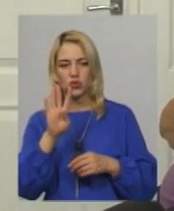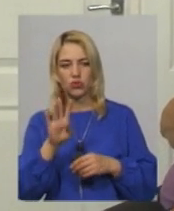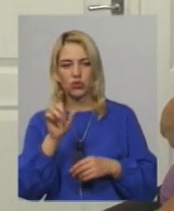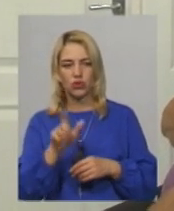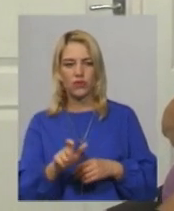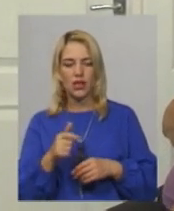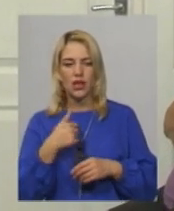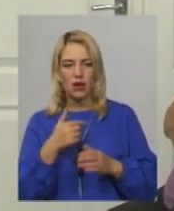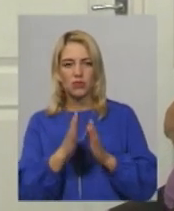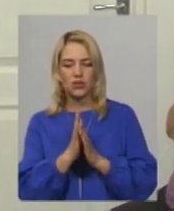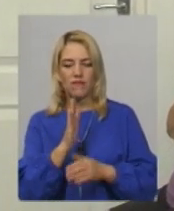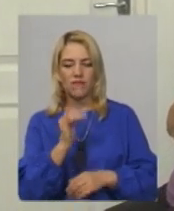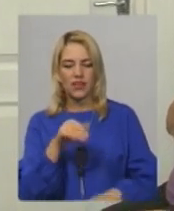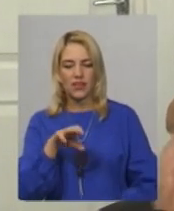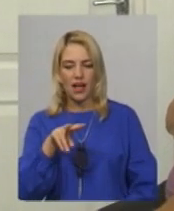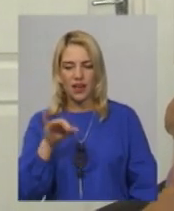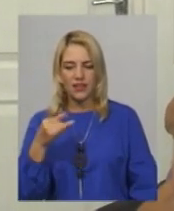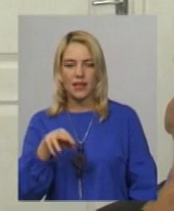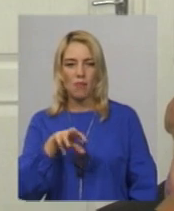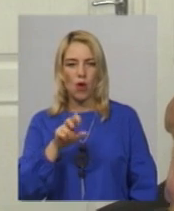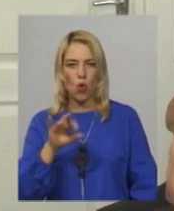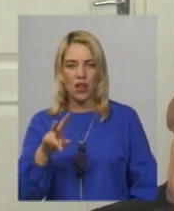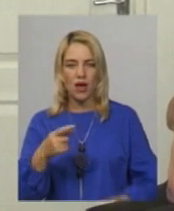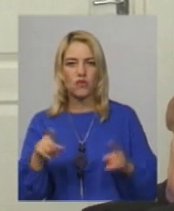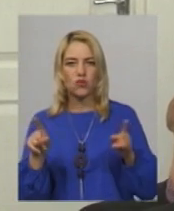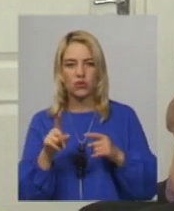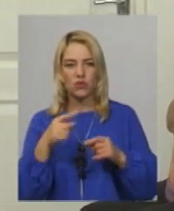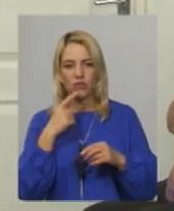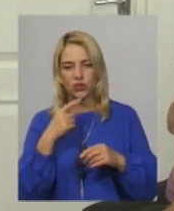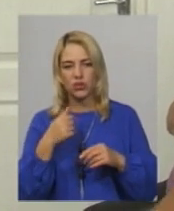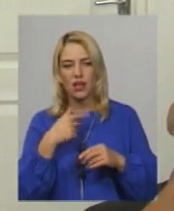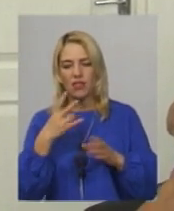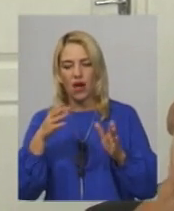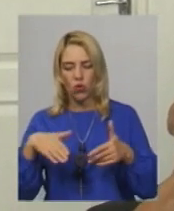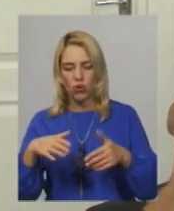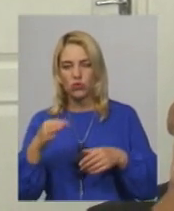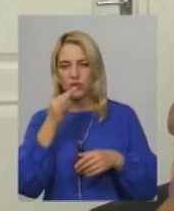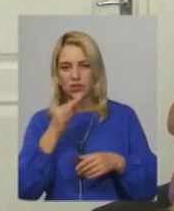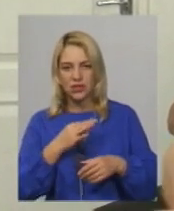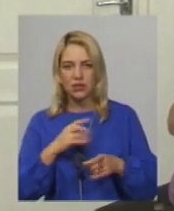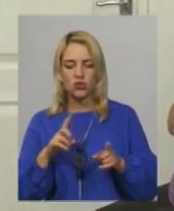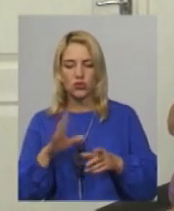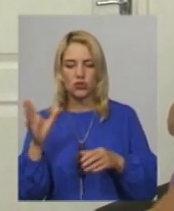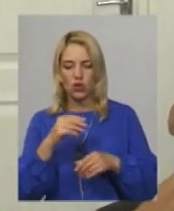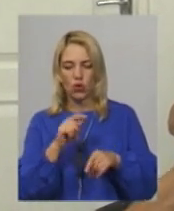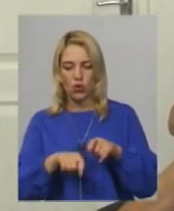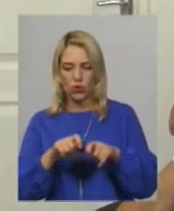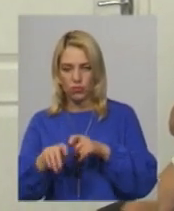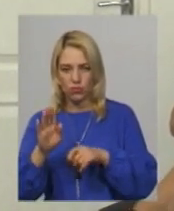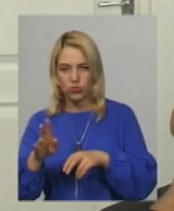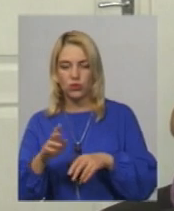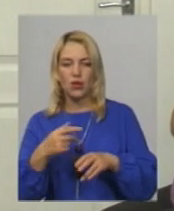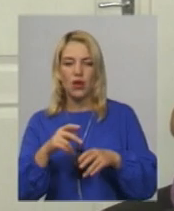Я просила Віталія Миколаївича, і він підходив до мене в коридор і сказав, я зроблю всю провірку, і до вас